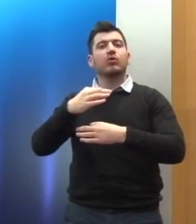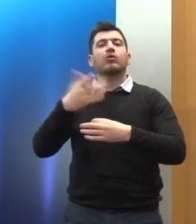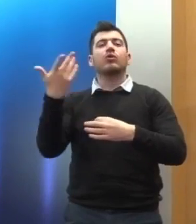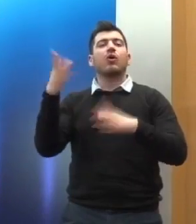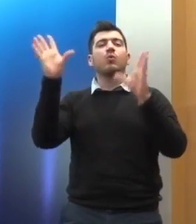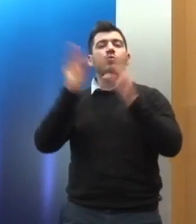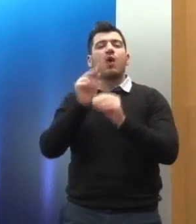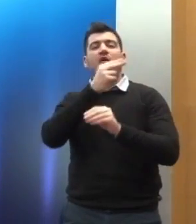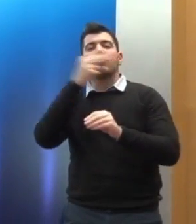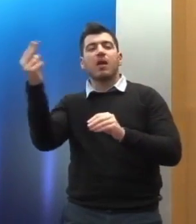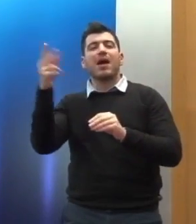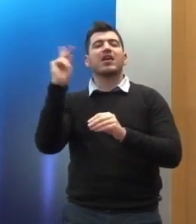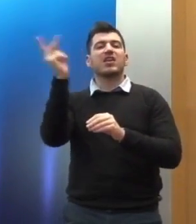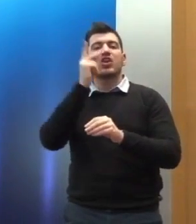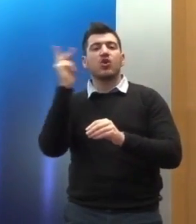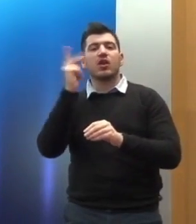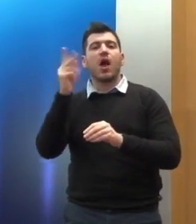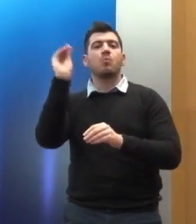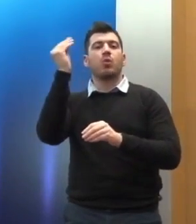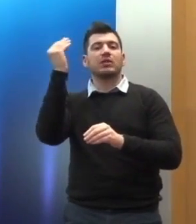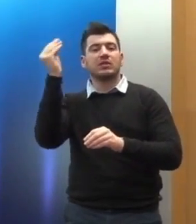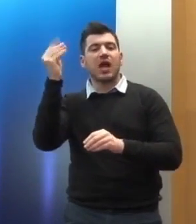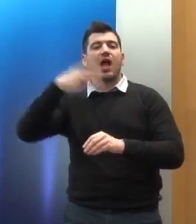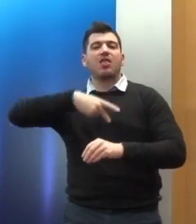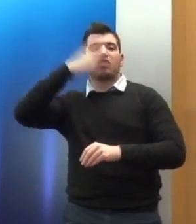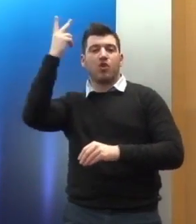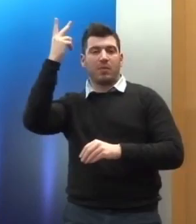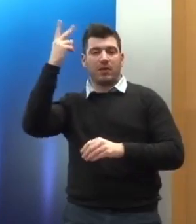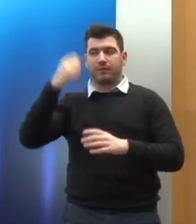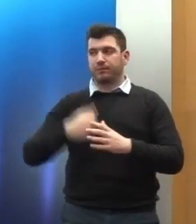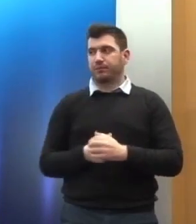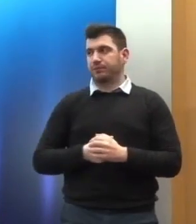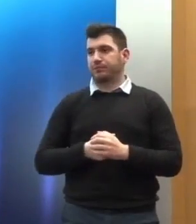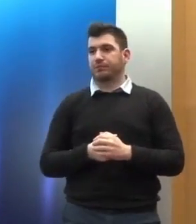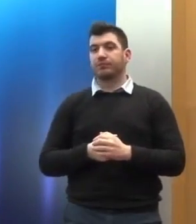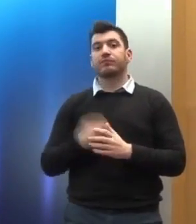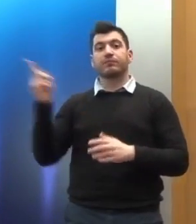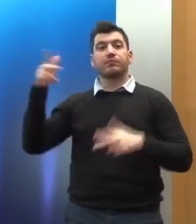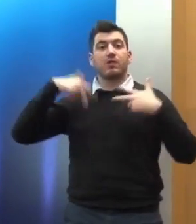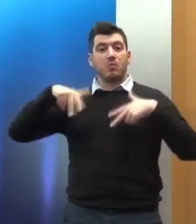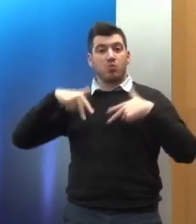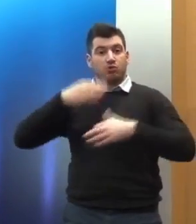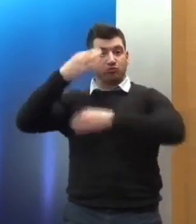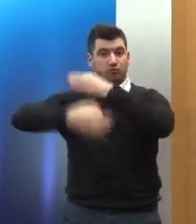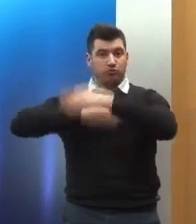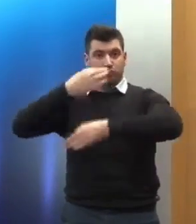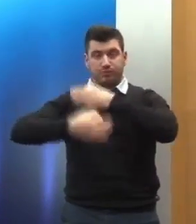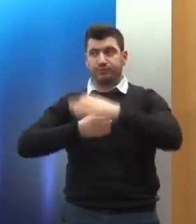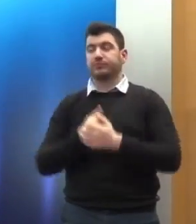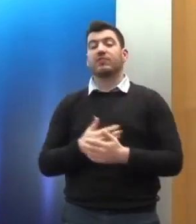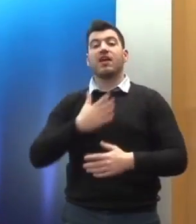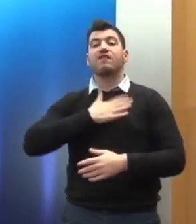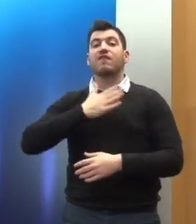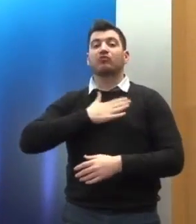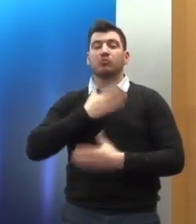Οικονομικά, Κοινωνικά και Πολιτιστικά Δικαιώματα. Οπότε, κύριε Υπουργέ, έχετε το λόγο. Ευχαριστώ πολύ.